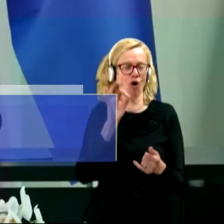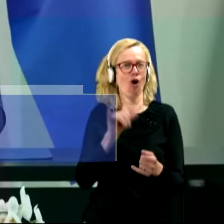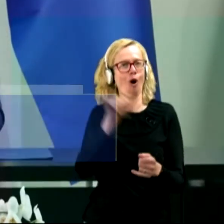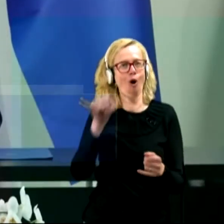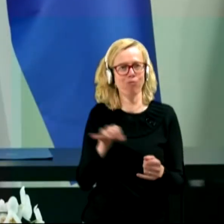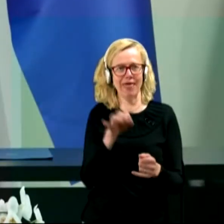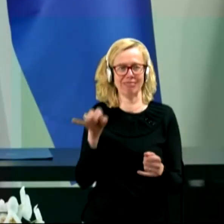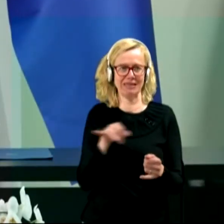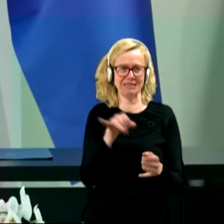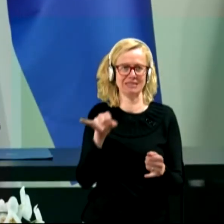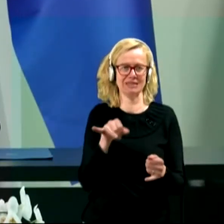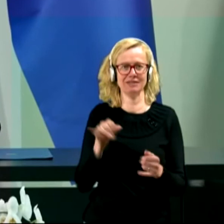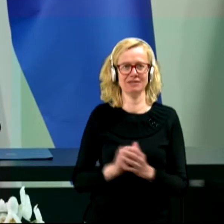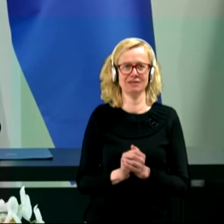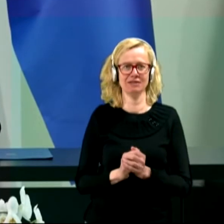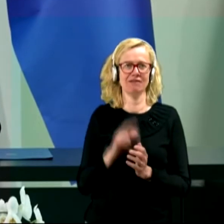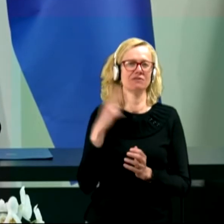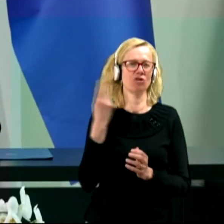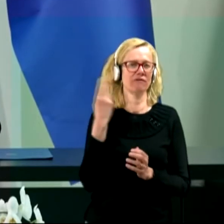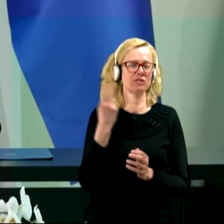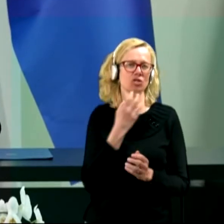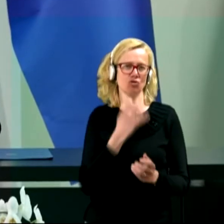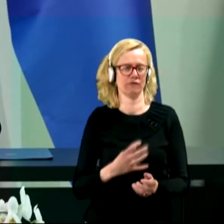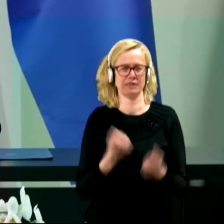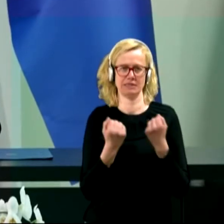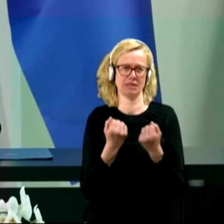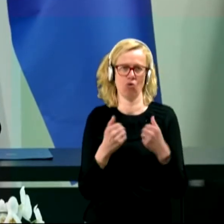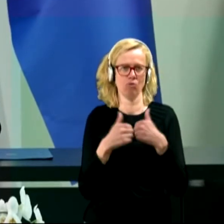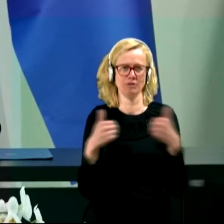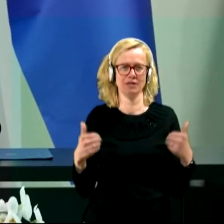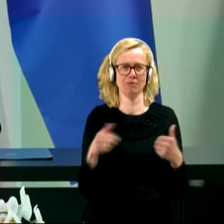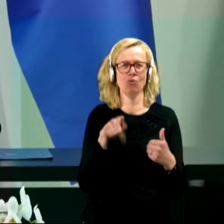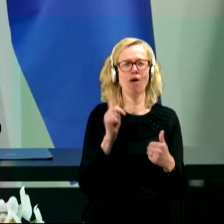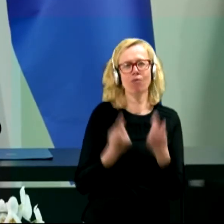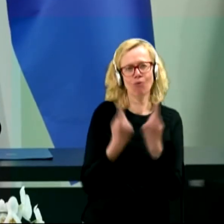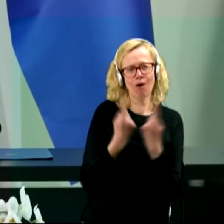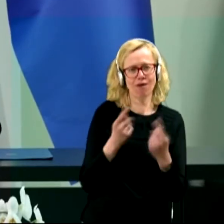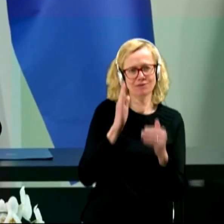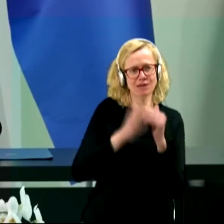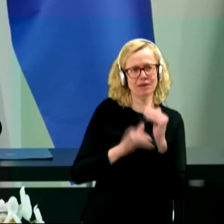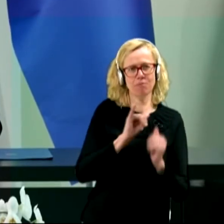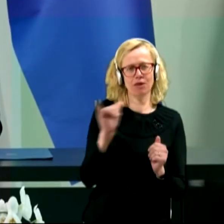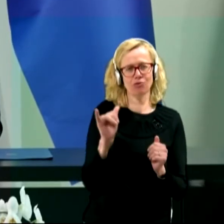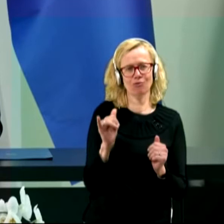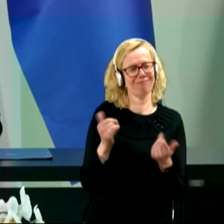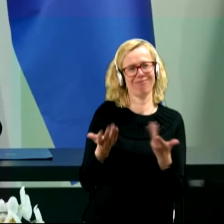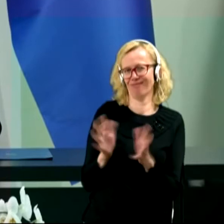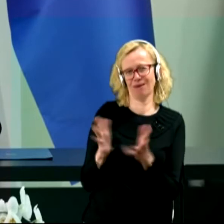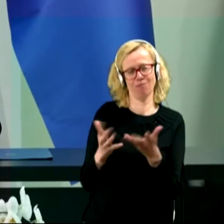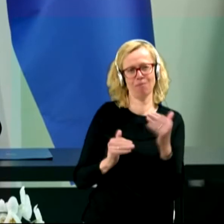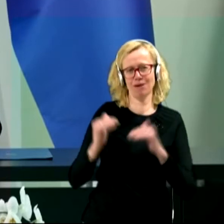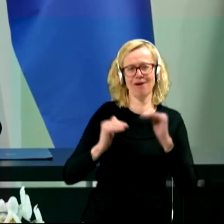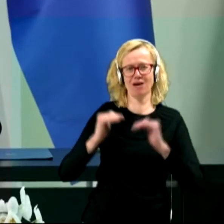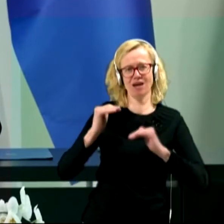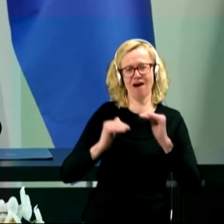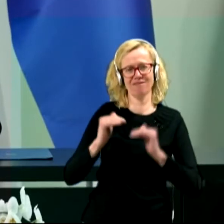v slovenski zgodovini zelo posebna. Zdaj to, kar se je dogajalo v zadnjem letu, nima primerjave z